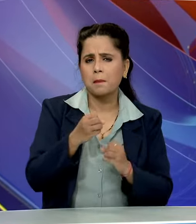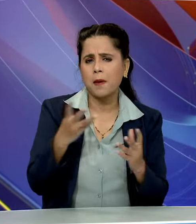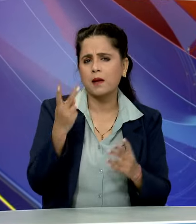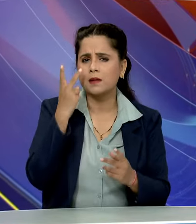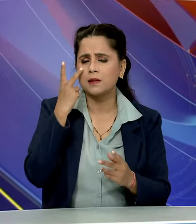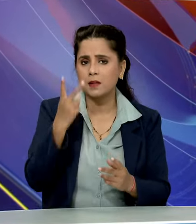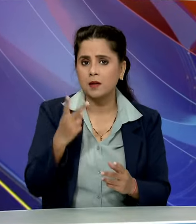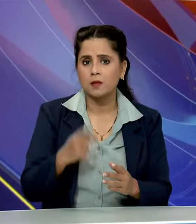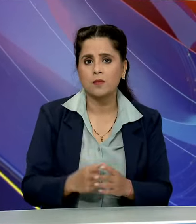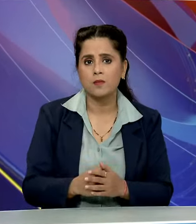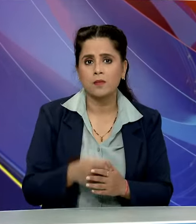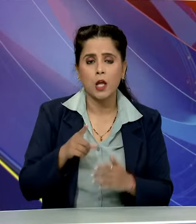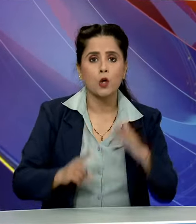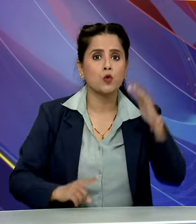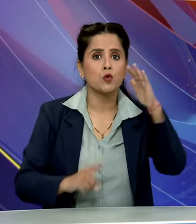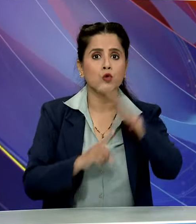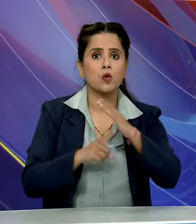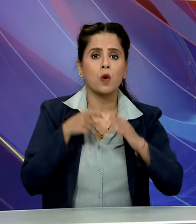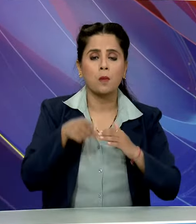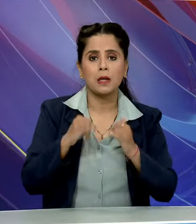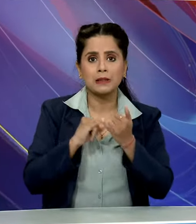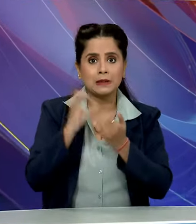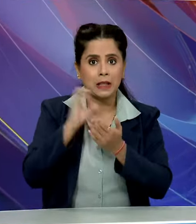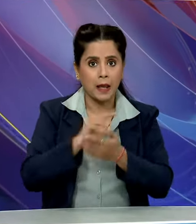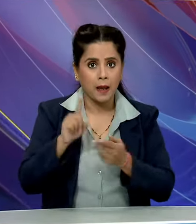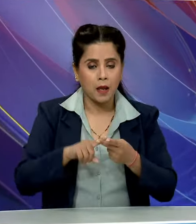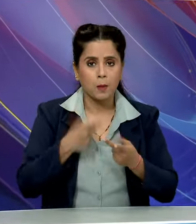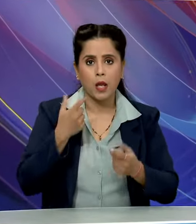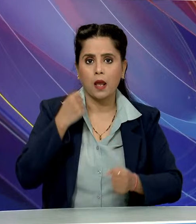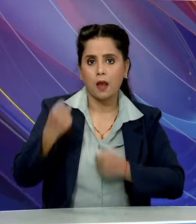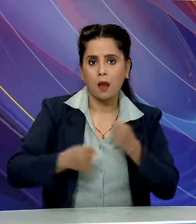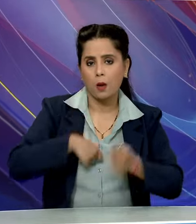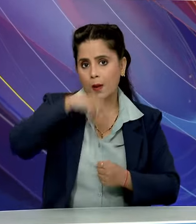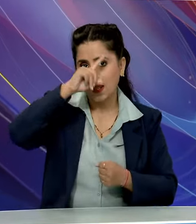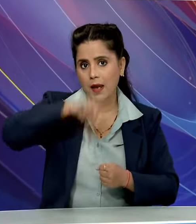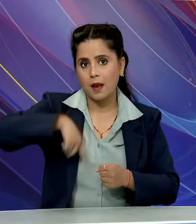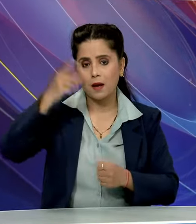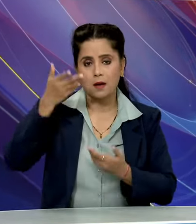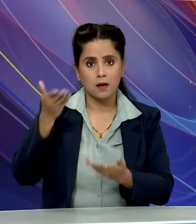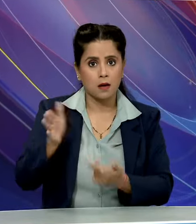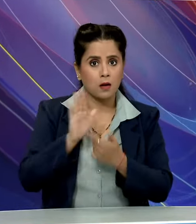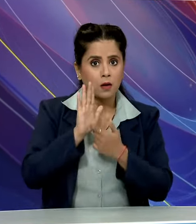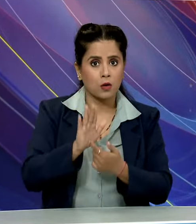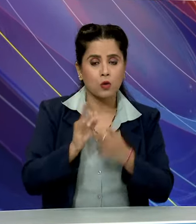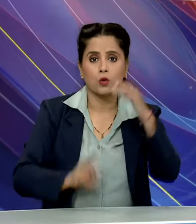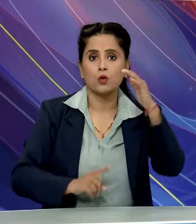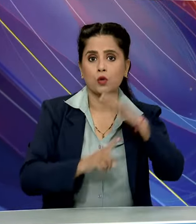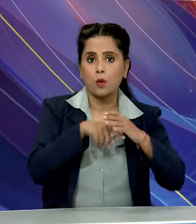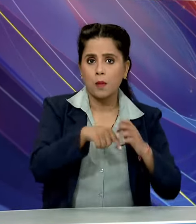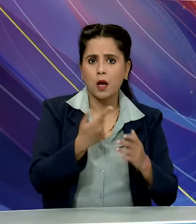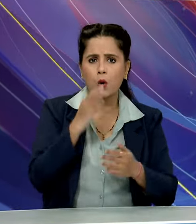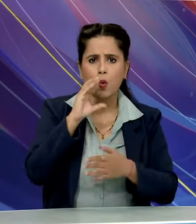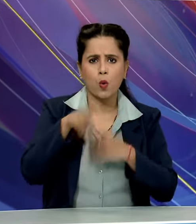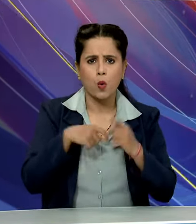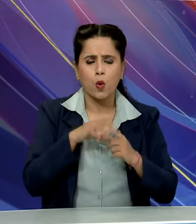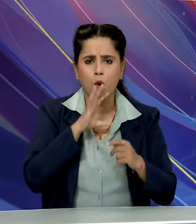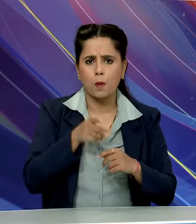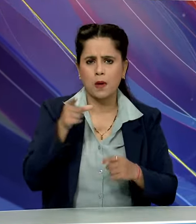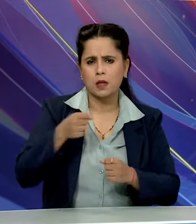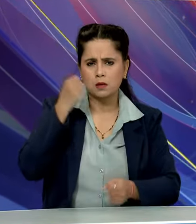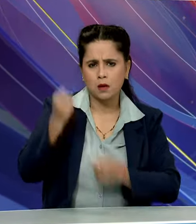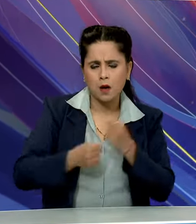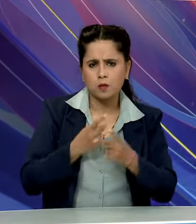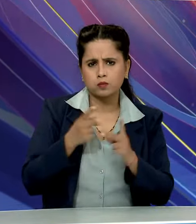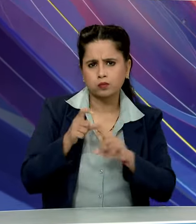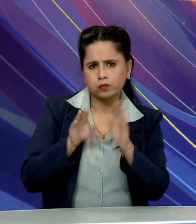यह टॉप्स कीम के कारण और खेलों इंडिया अभ्यान के कारण टॉप्स ने कोर और डिवल्मेंट अथलीट के उपर काम किया